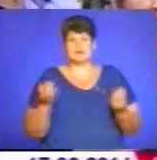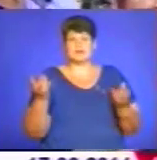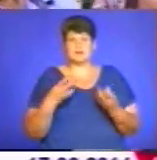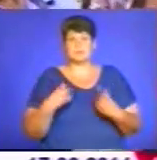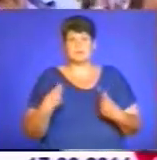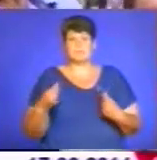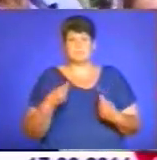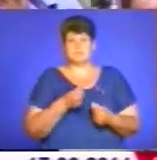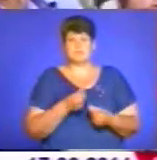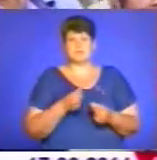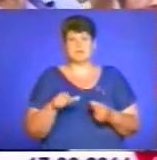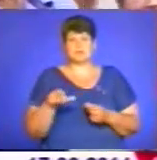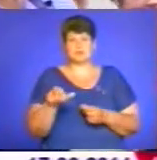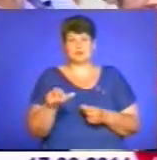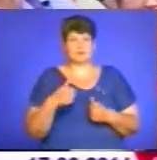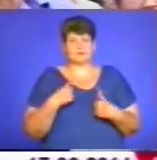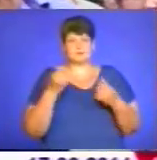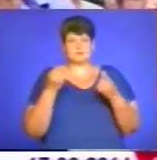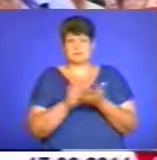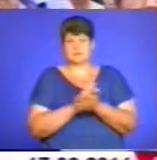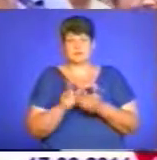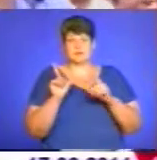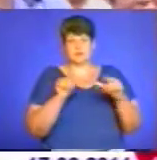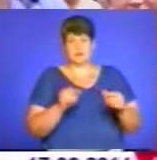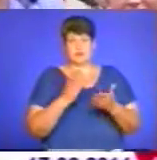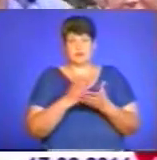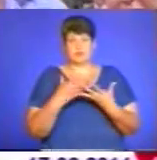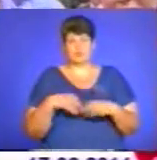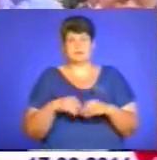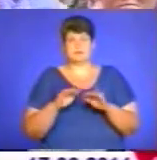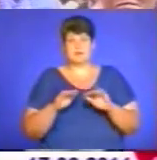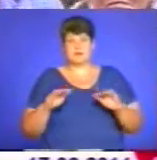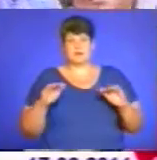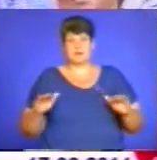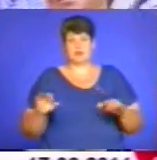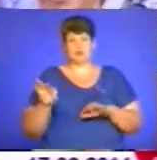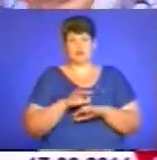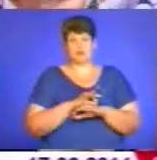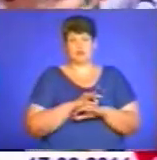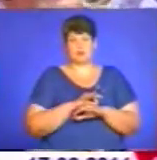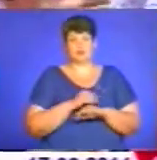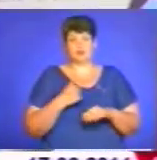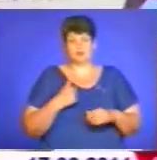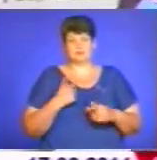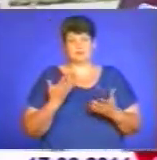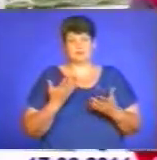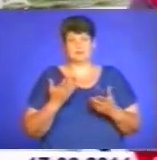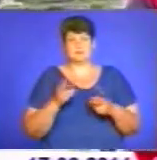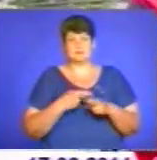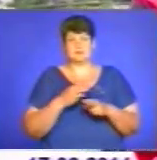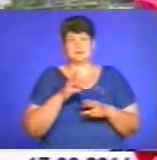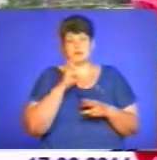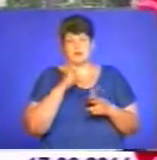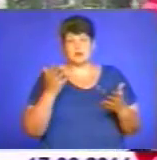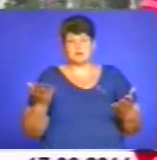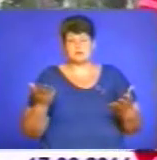платити за дорогу. У нас ніхто даремно не ввозь. Маємо сім'ї вдома, маємо дітей, маємо жінок. То ми существуємо. Зарплати хочемо, що ж тут